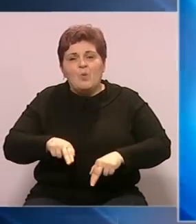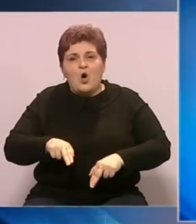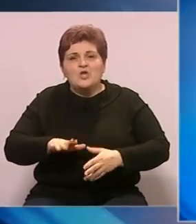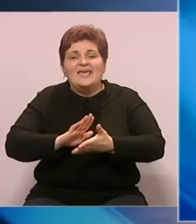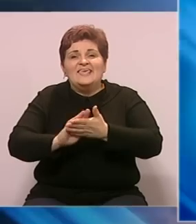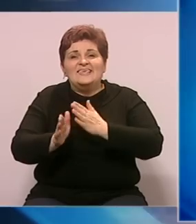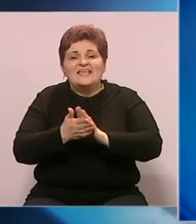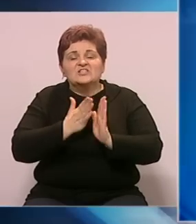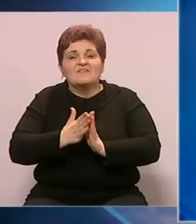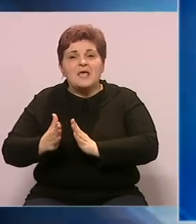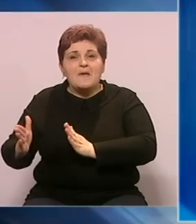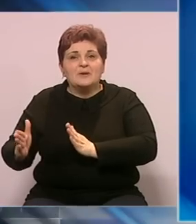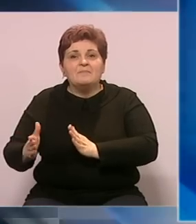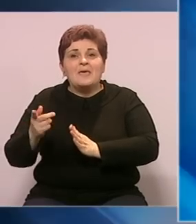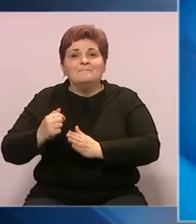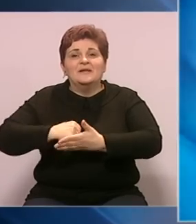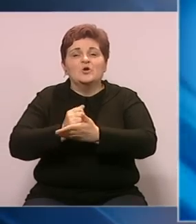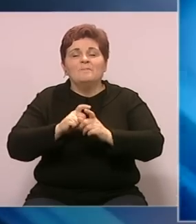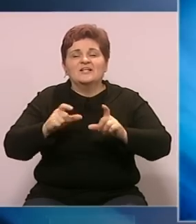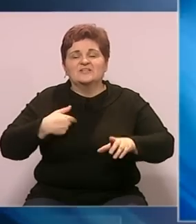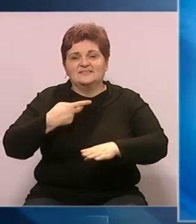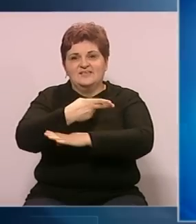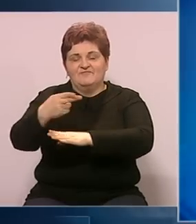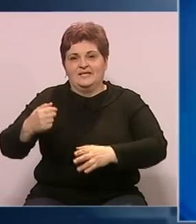jednostavnije procedure prilikom registracije.